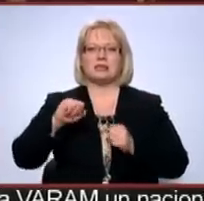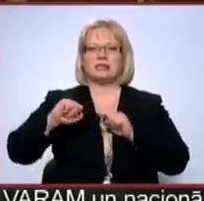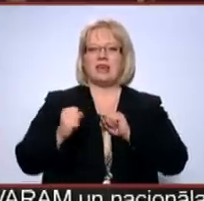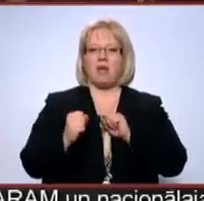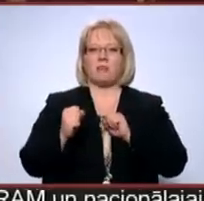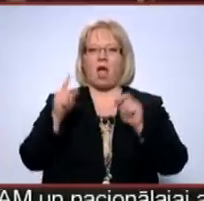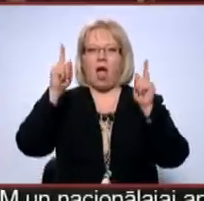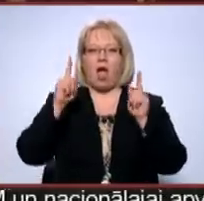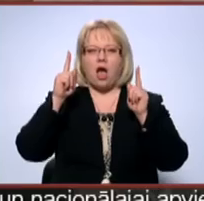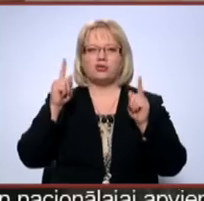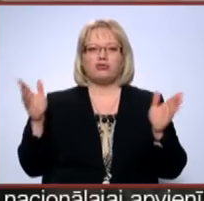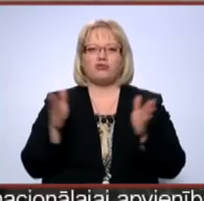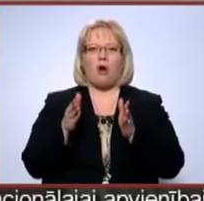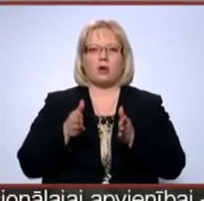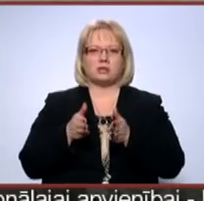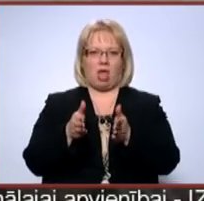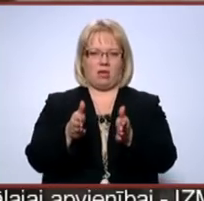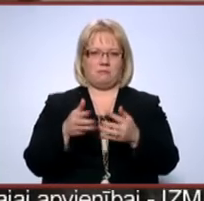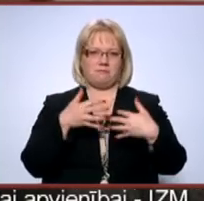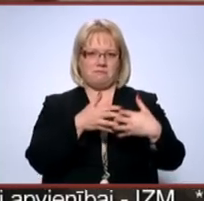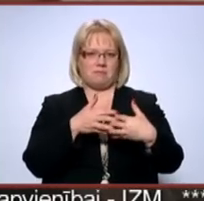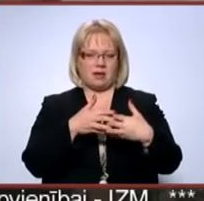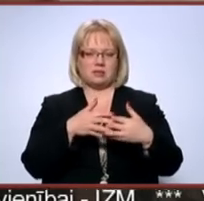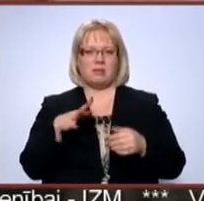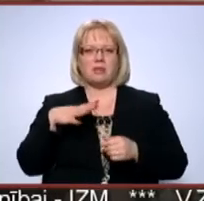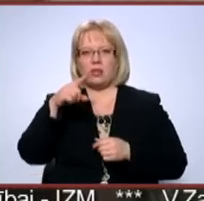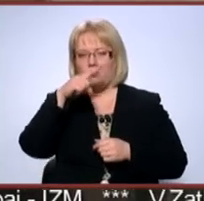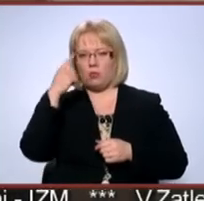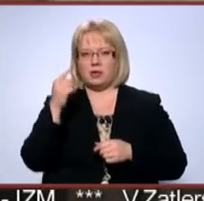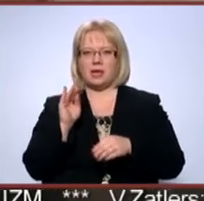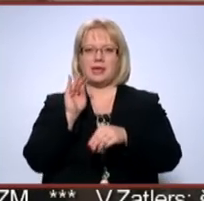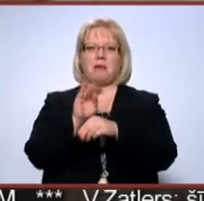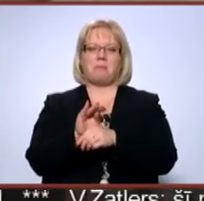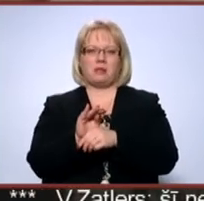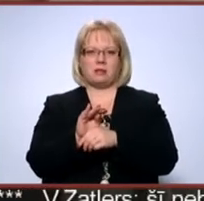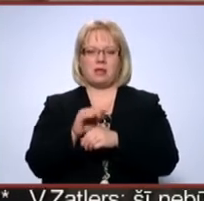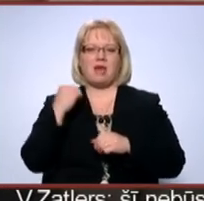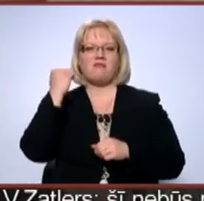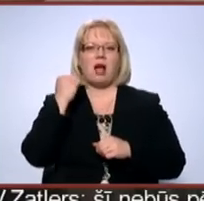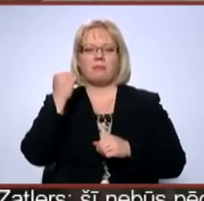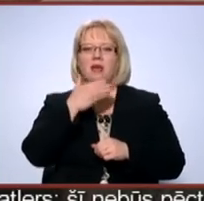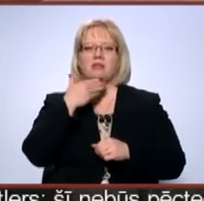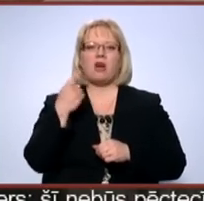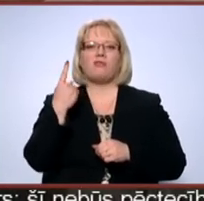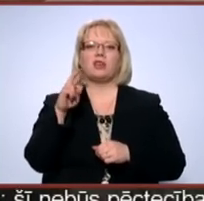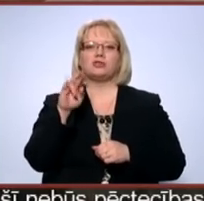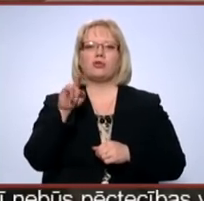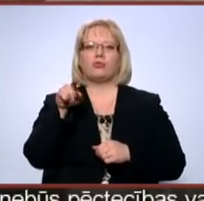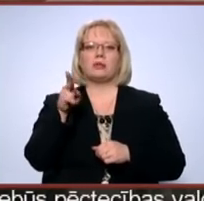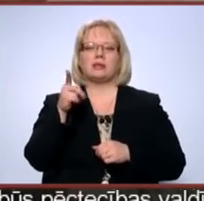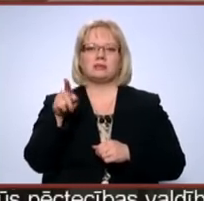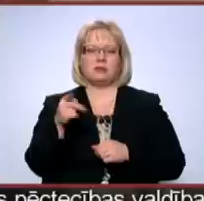āži uz šauras laipas. Vēl bija tāda muļķīga iebilde. Valmierā jau nav viens Rutkis viena,